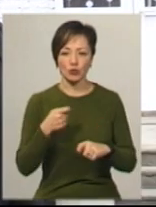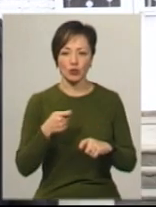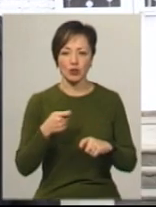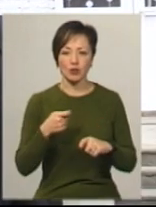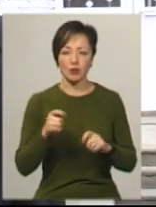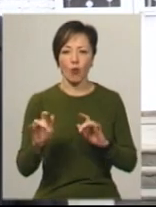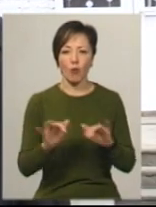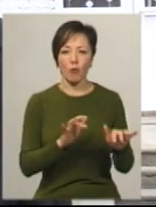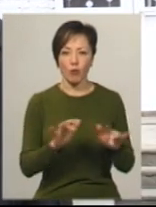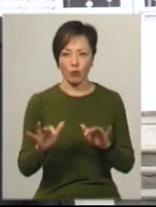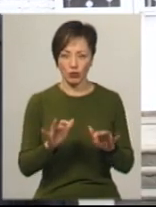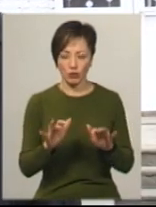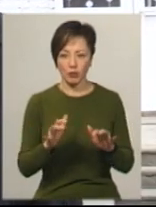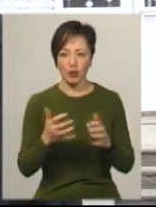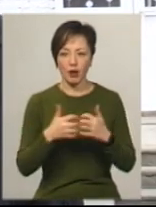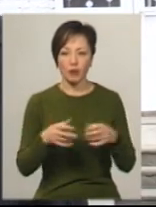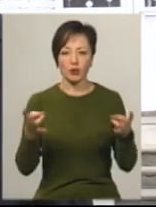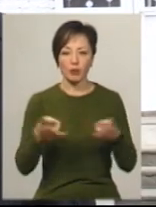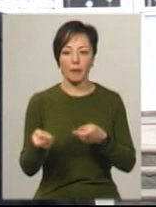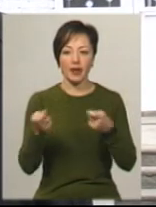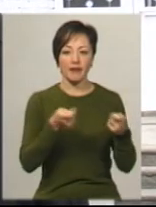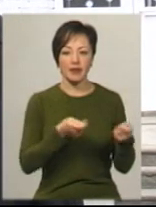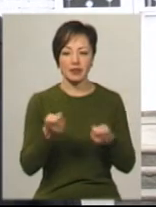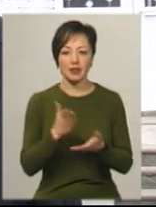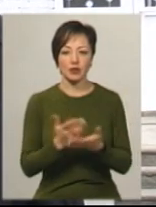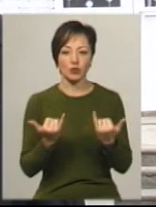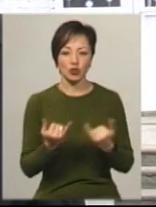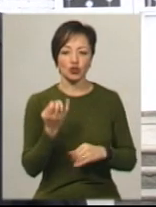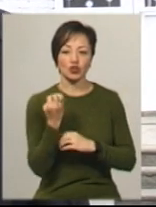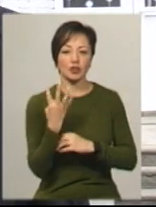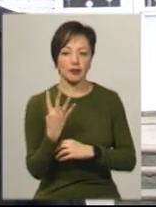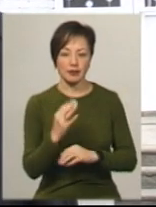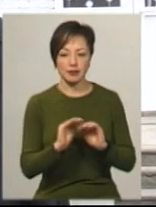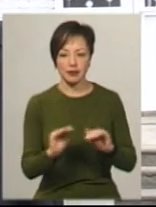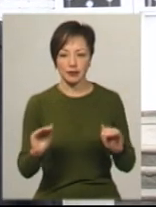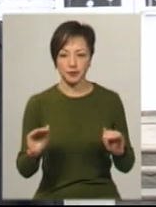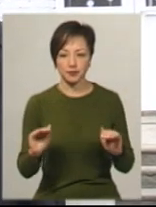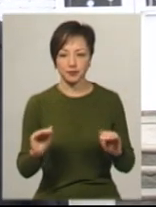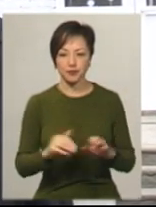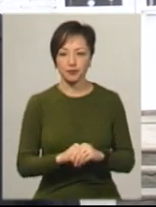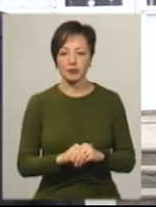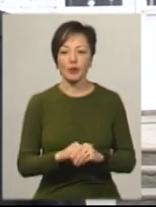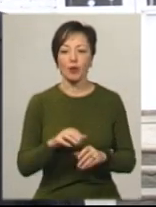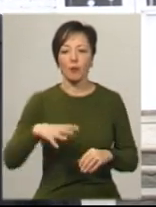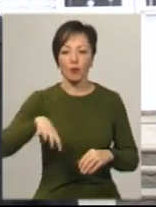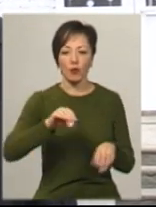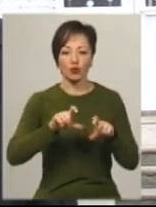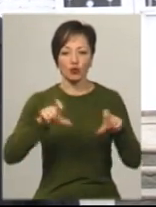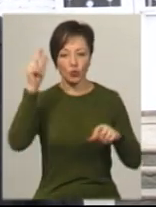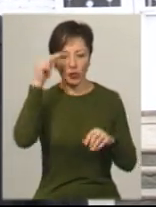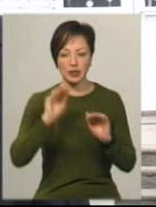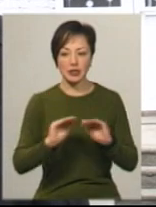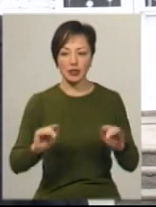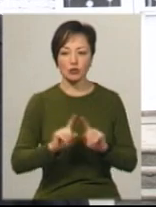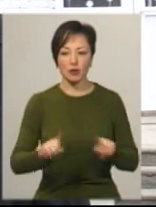Загалом, які потребують перевезення, є на сьогодні 14. По школі дітей з